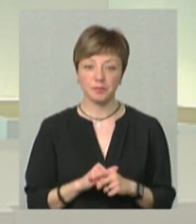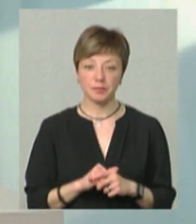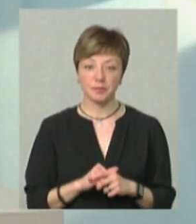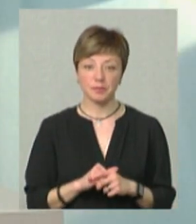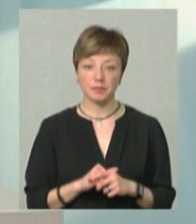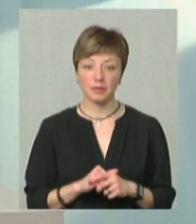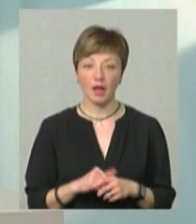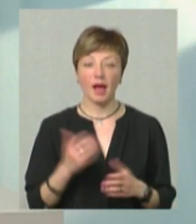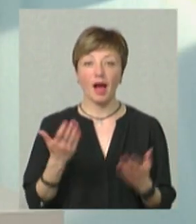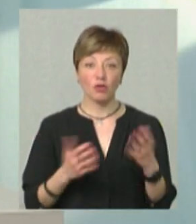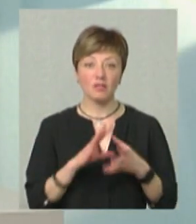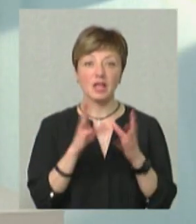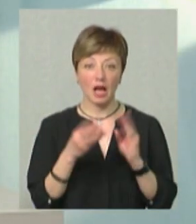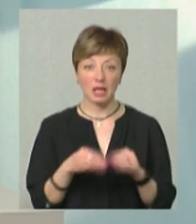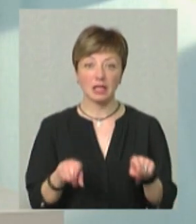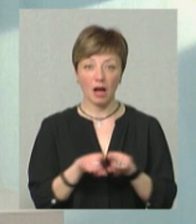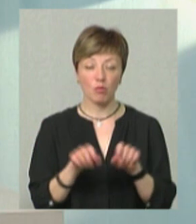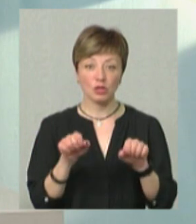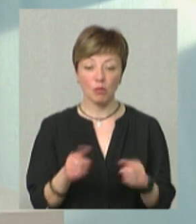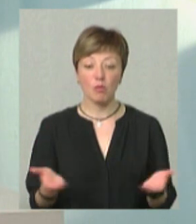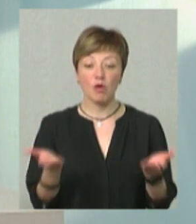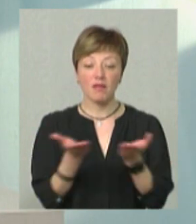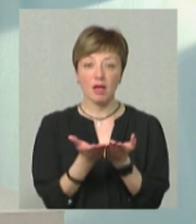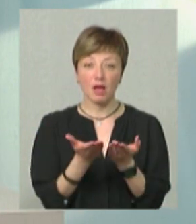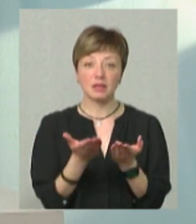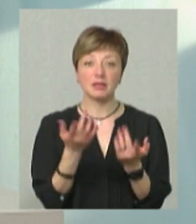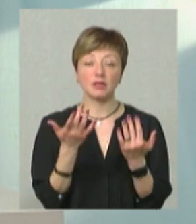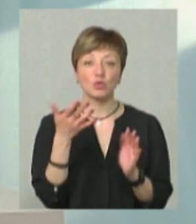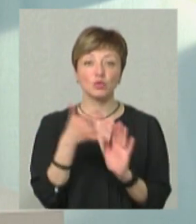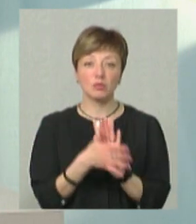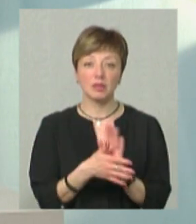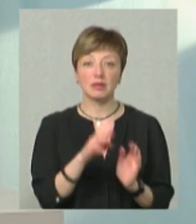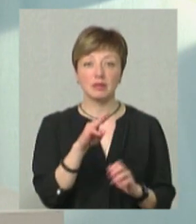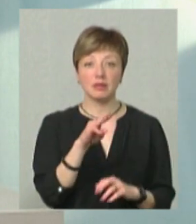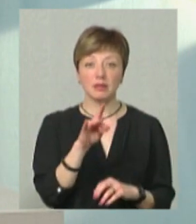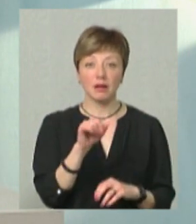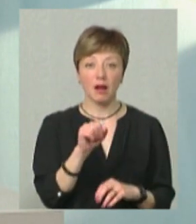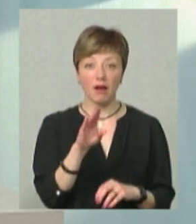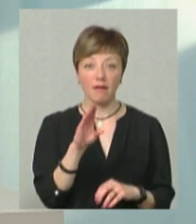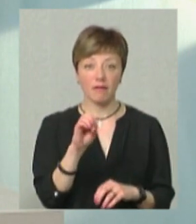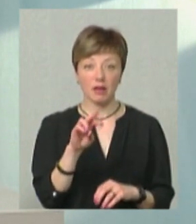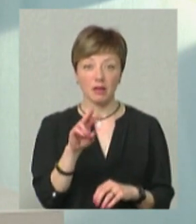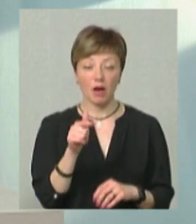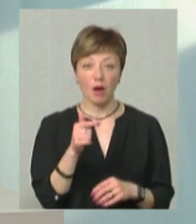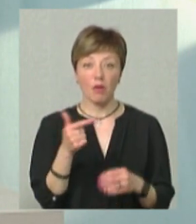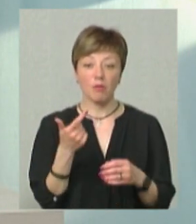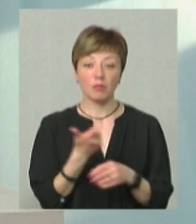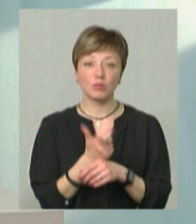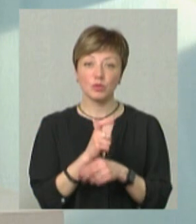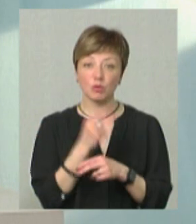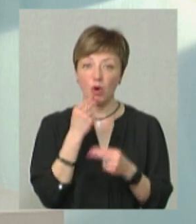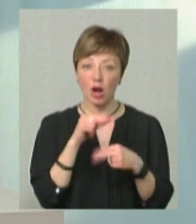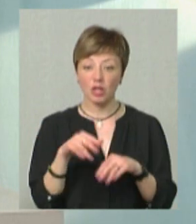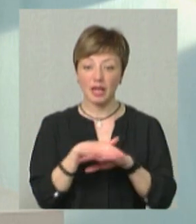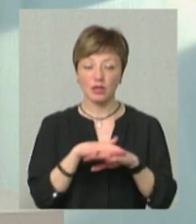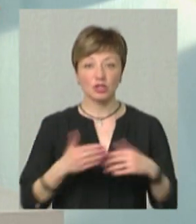Якщо взагалі таке можливо, щоб розуміти, наскільки в травні поживавився усе ж такий ринок житла, чи можна